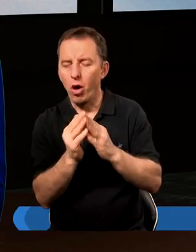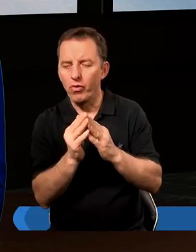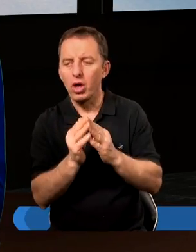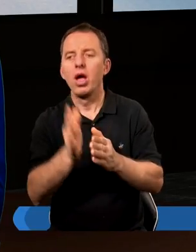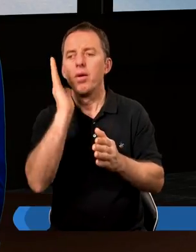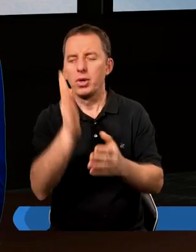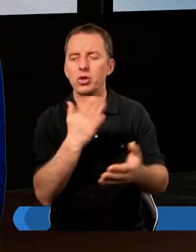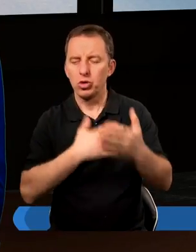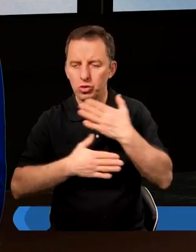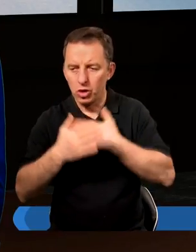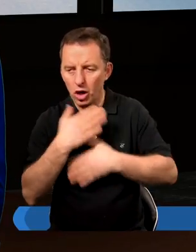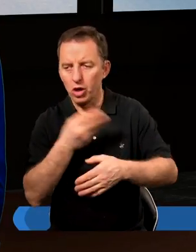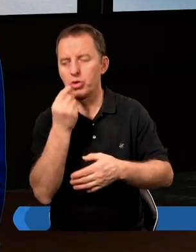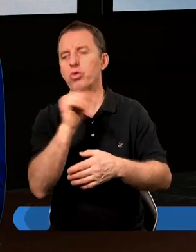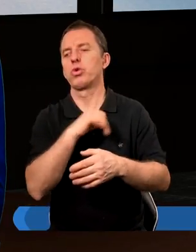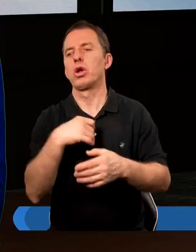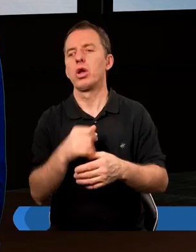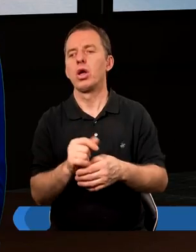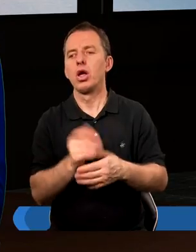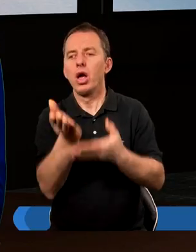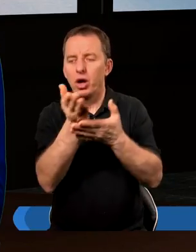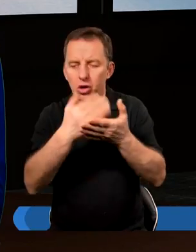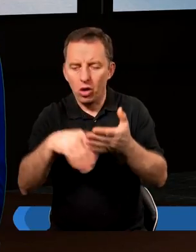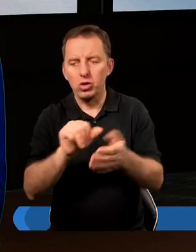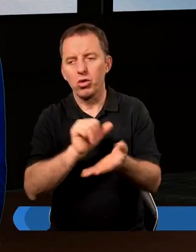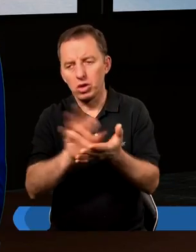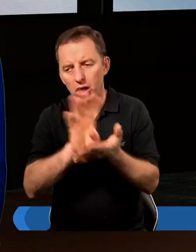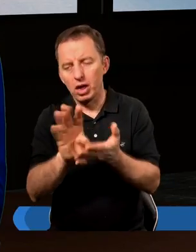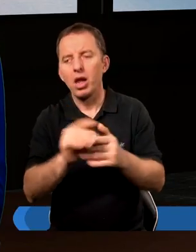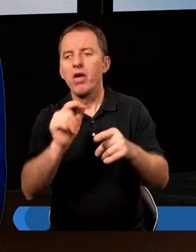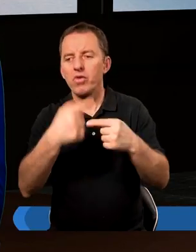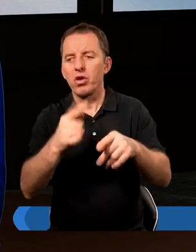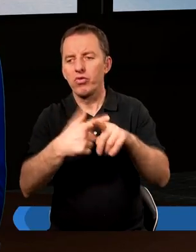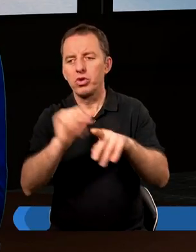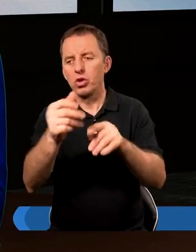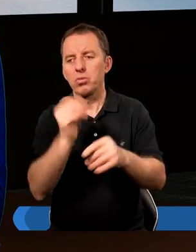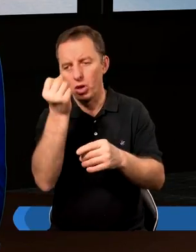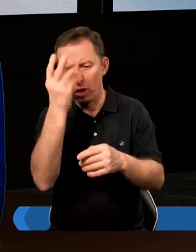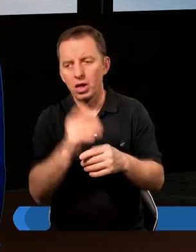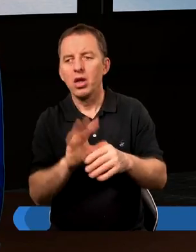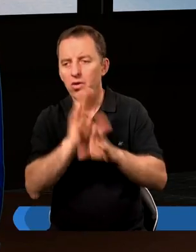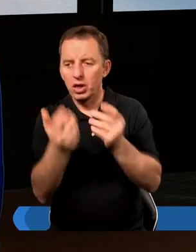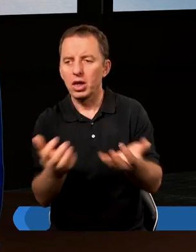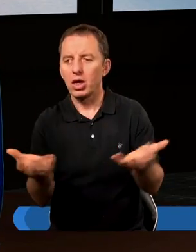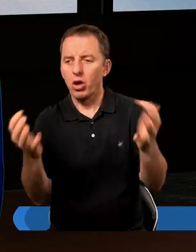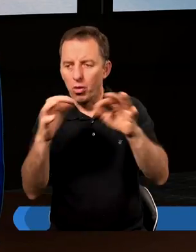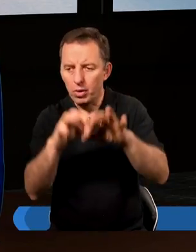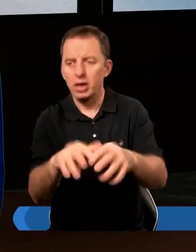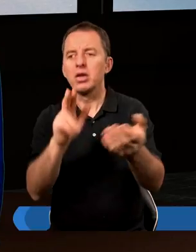będziesz się cieszył. Rozdział 14, wiersz 26, kiedy mieli się zgromadzać